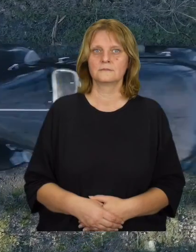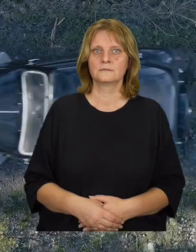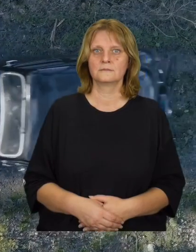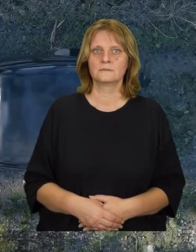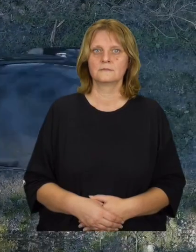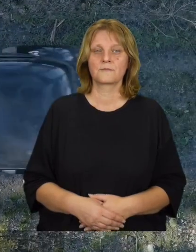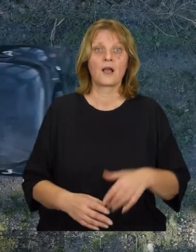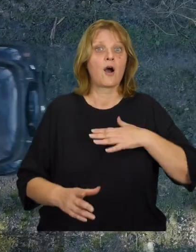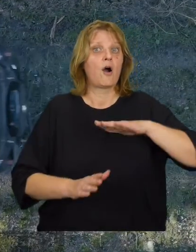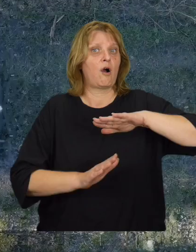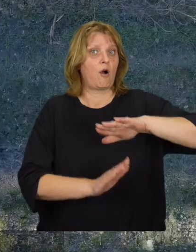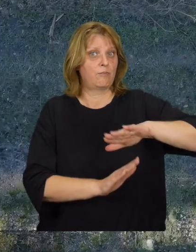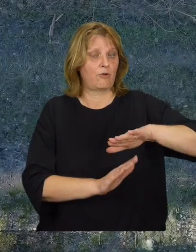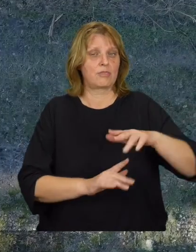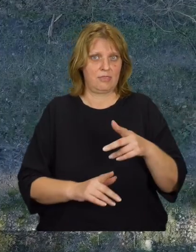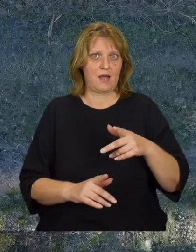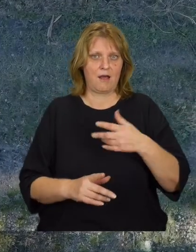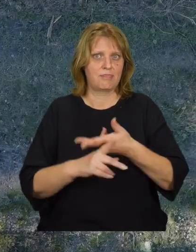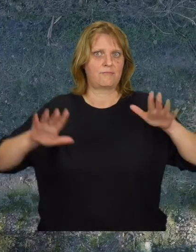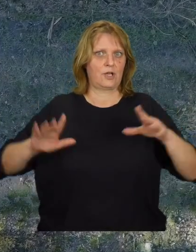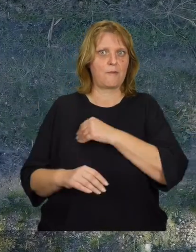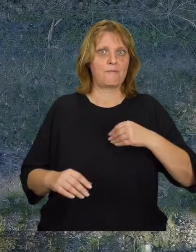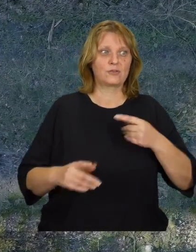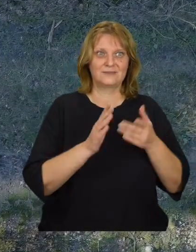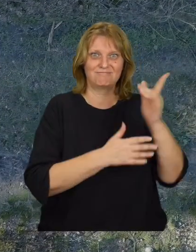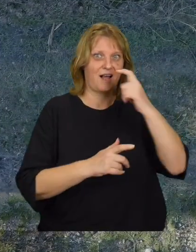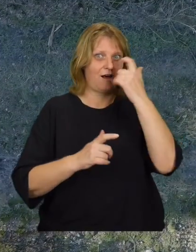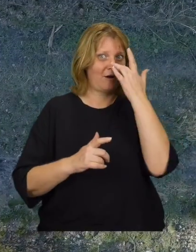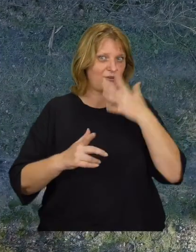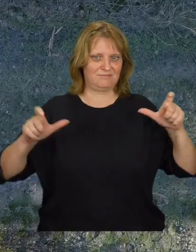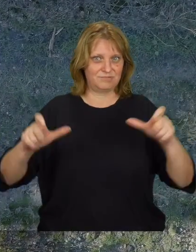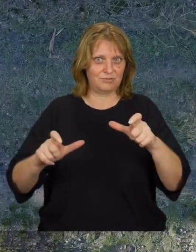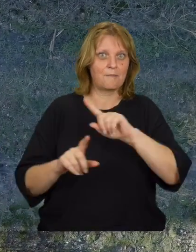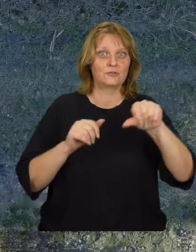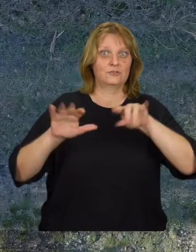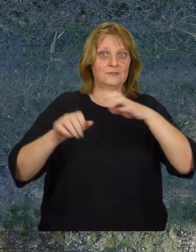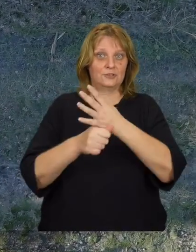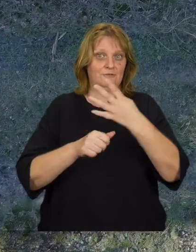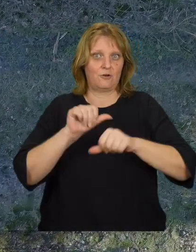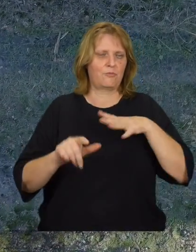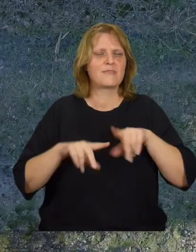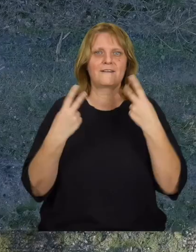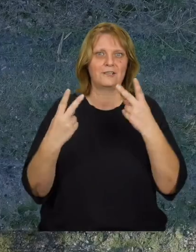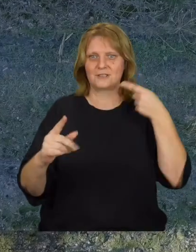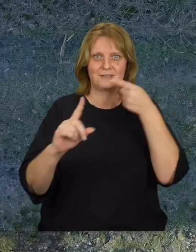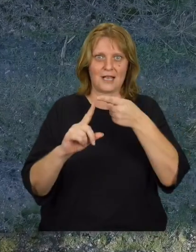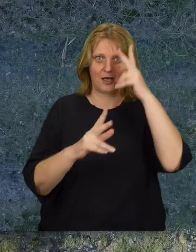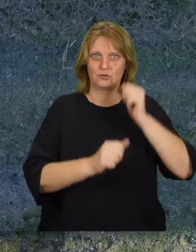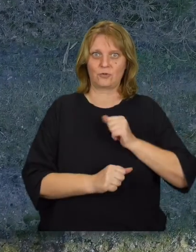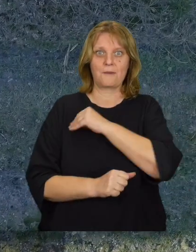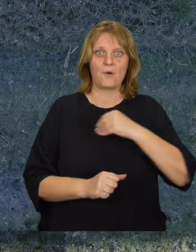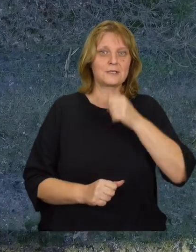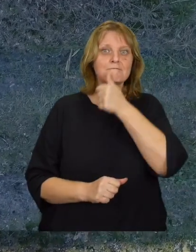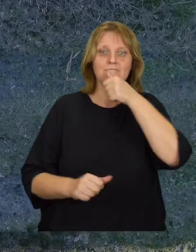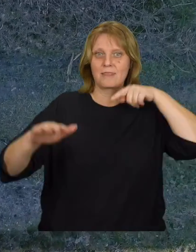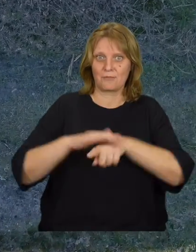Obrona niepodległości Polski przed sowietyzacją po 1944 roku stała się najważniejszym celem żołnierzy polskiego podziemia